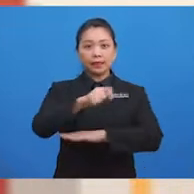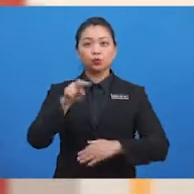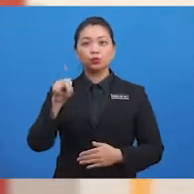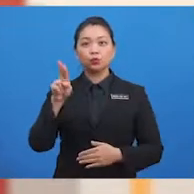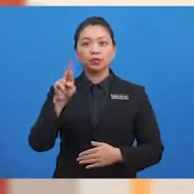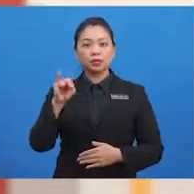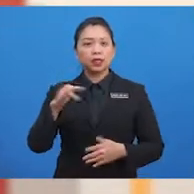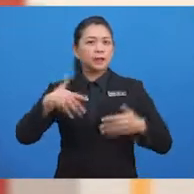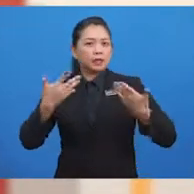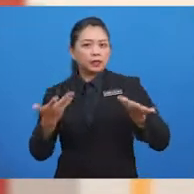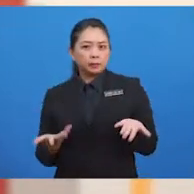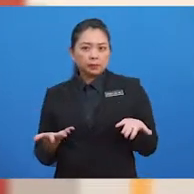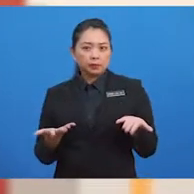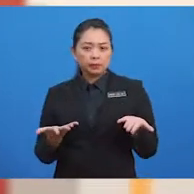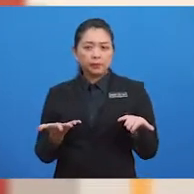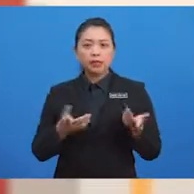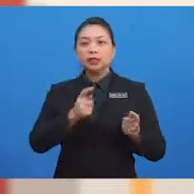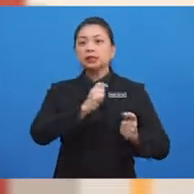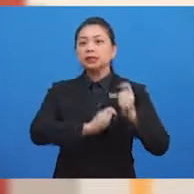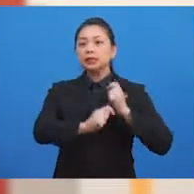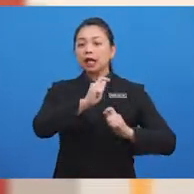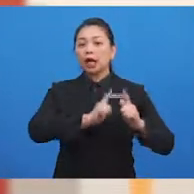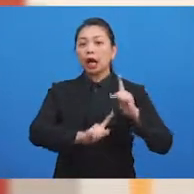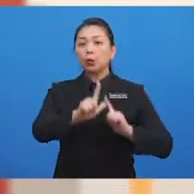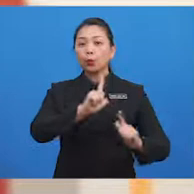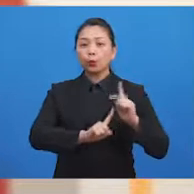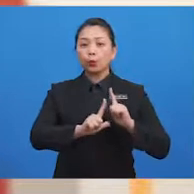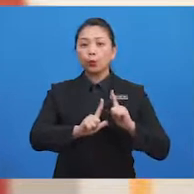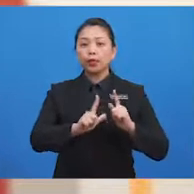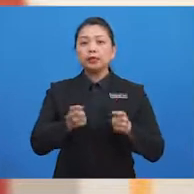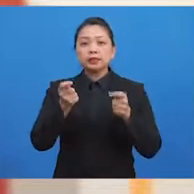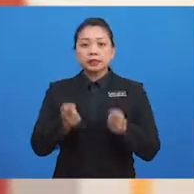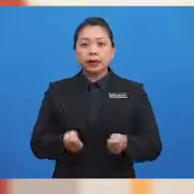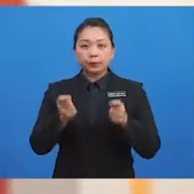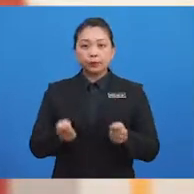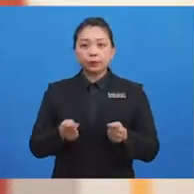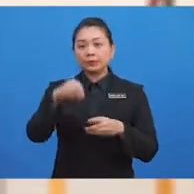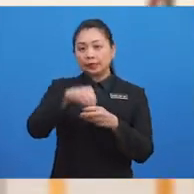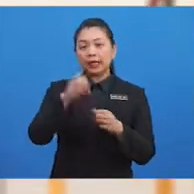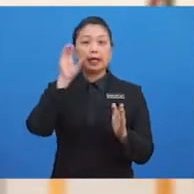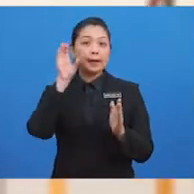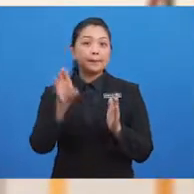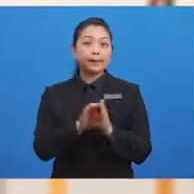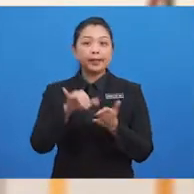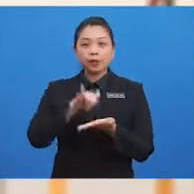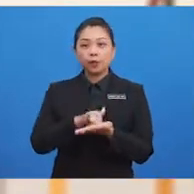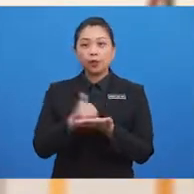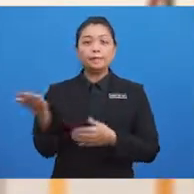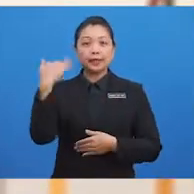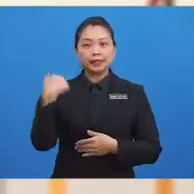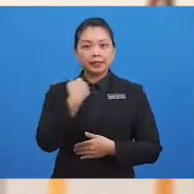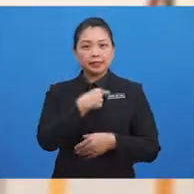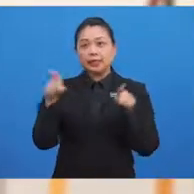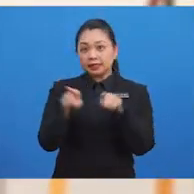Bagaimanakah tingkah laku tetamu dalam gambar tersebut? Mari kita